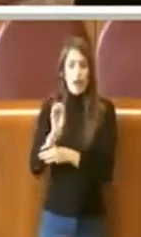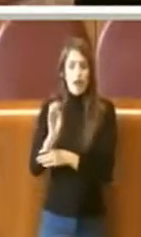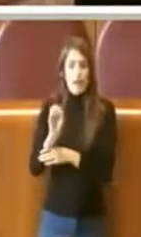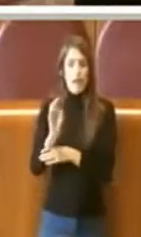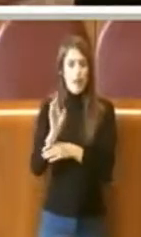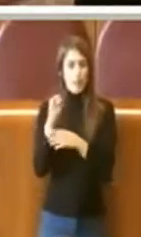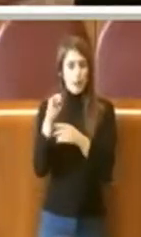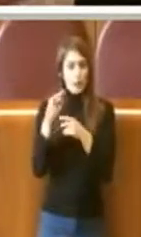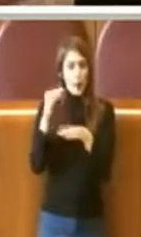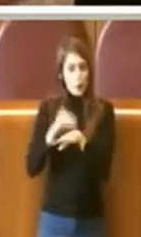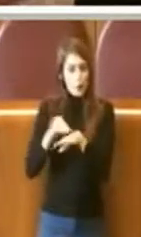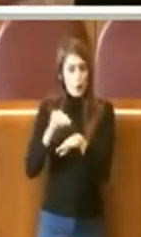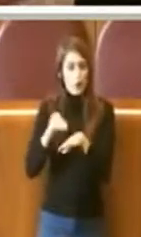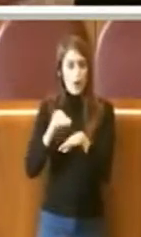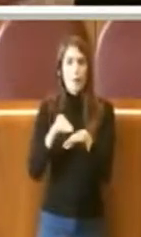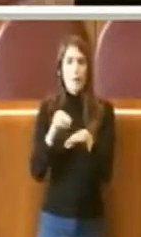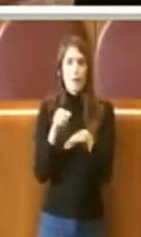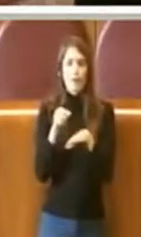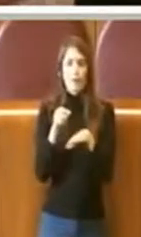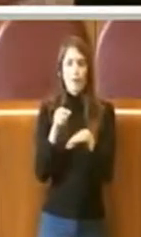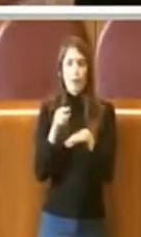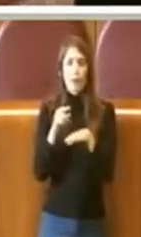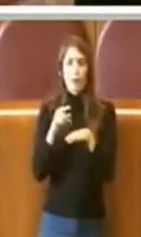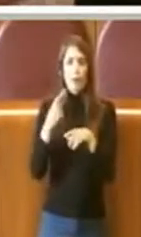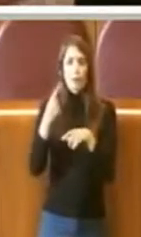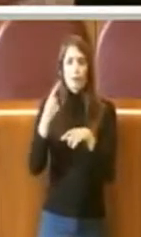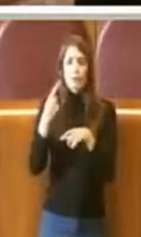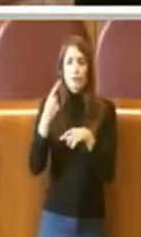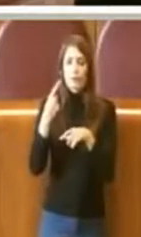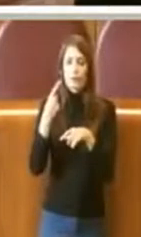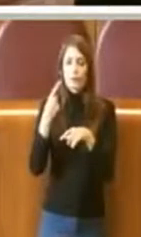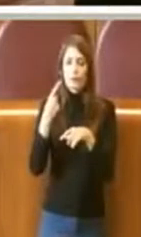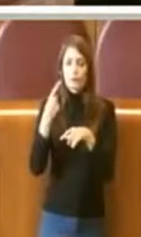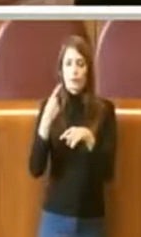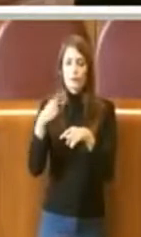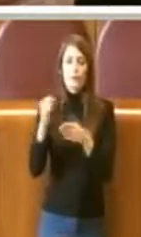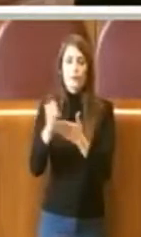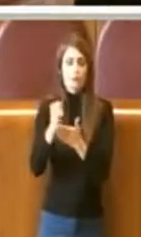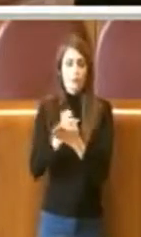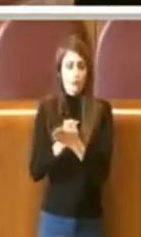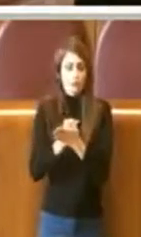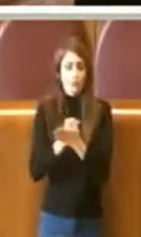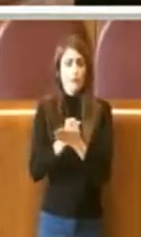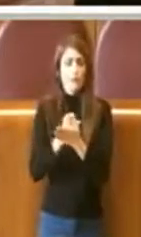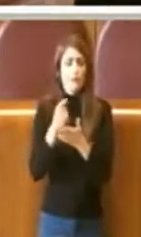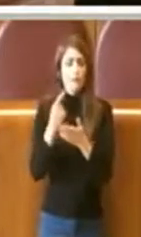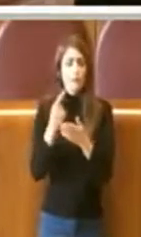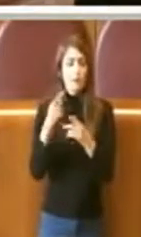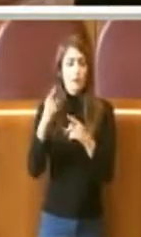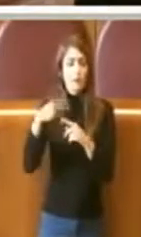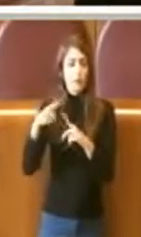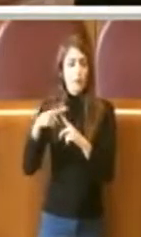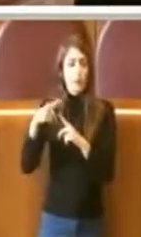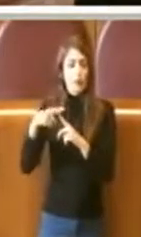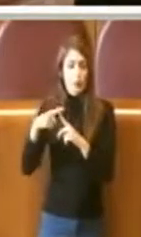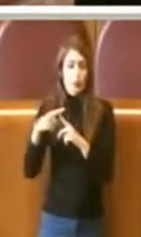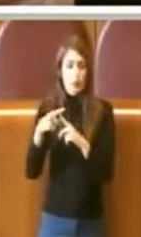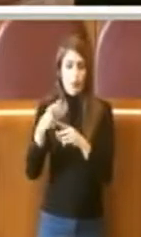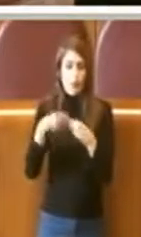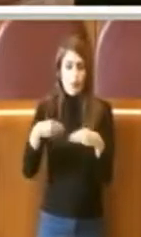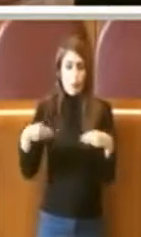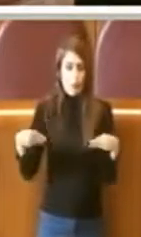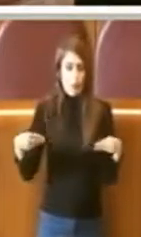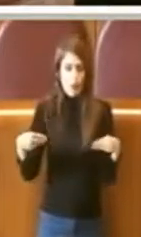necessario al mantenimento delle licenze, dei brevetti, delle certificazioni e dei titoli professionali.